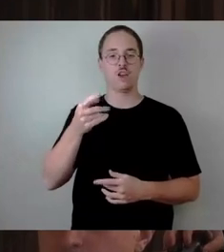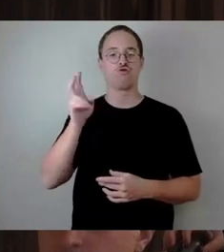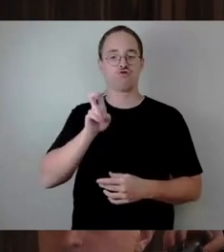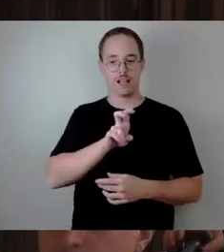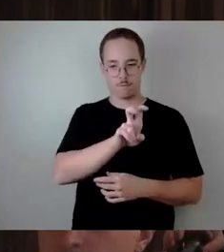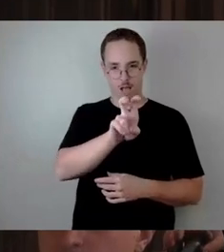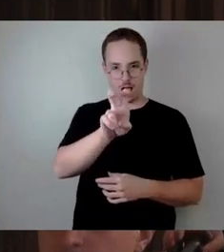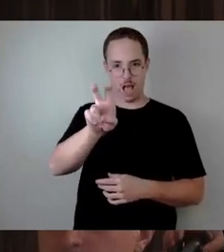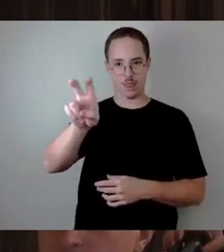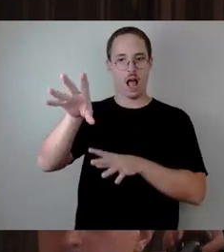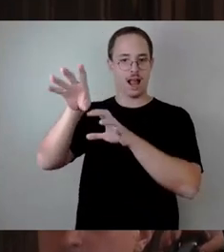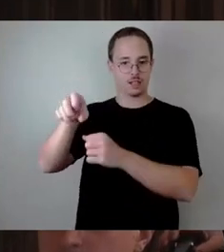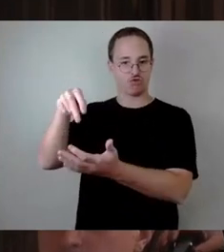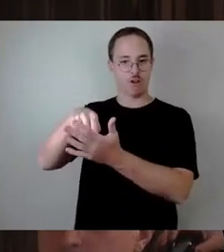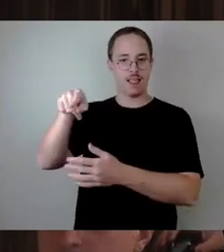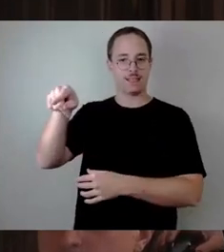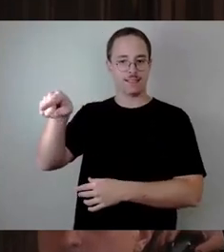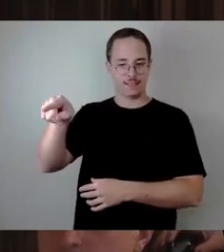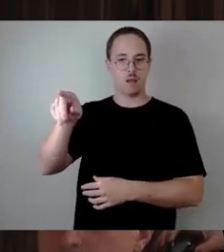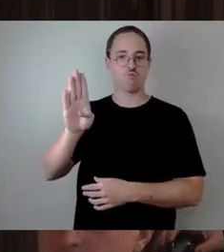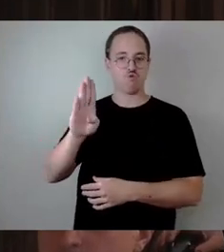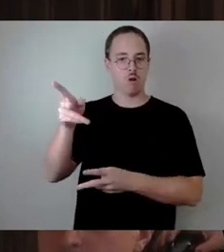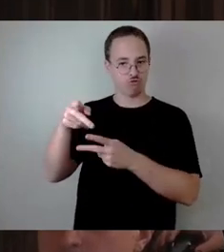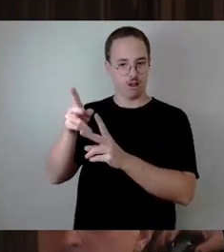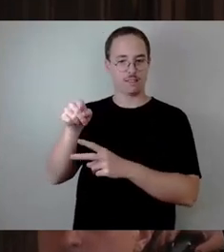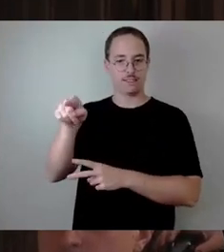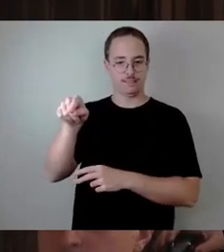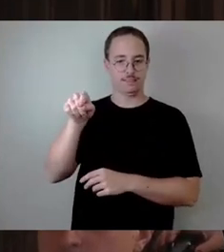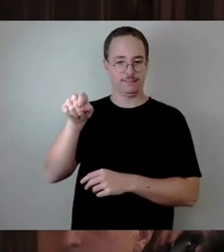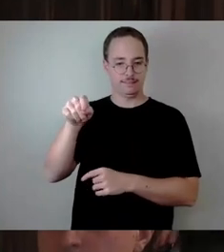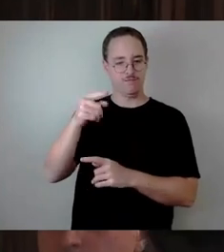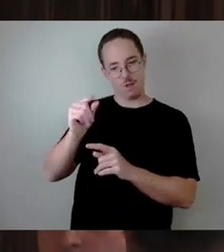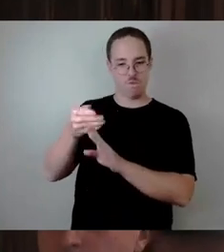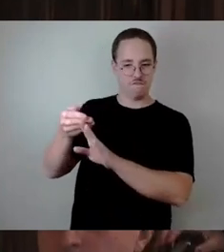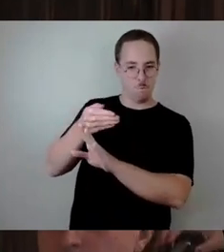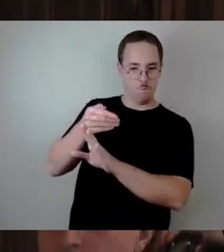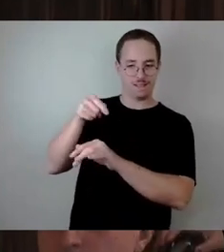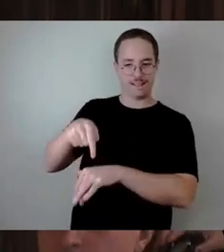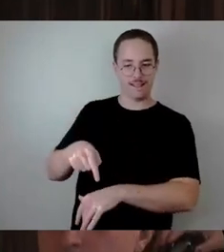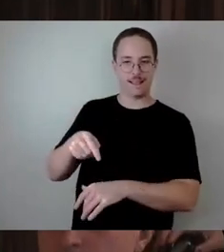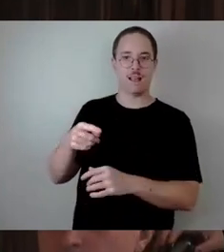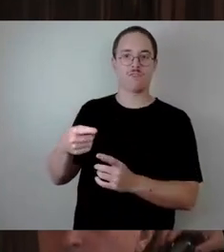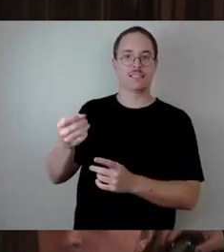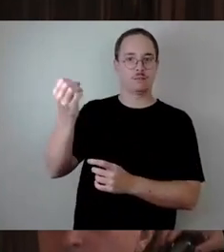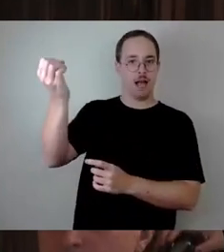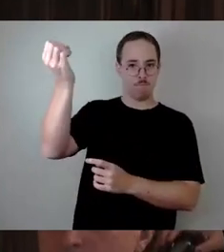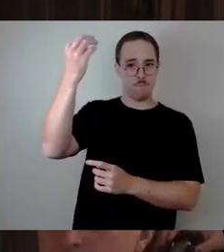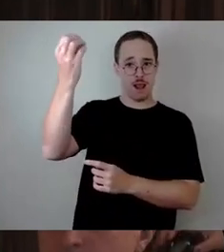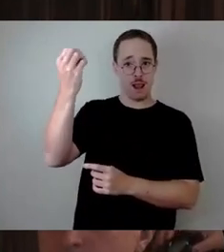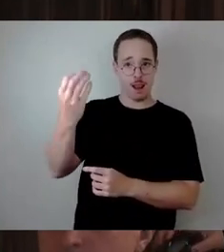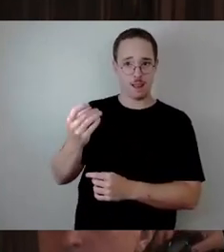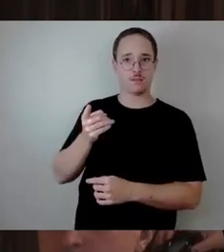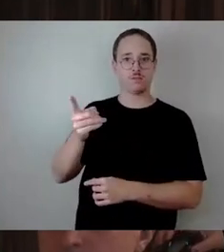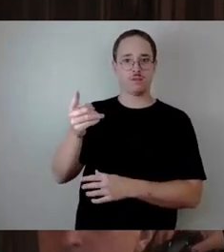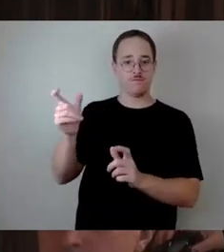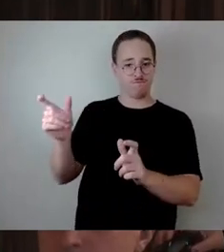Bühnerstraße eine Lichtsignalregelung ist, die verhindert, dass dort die Straßenbahn in der Einfahrt